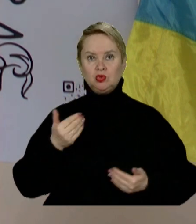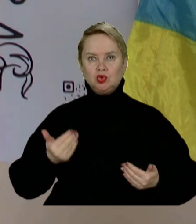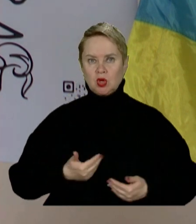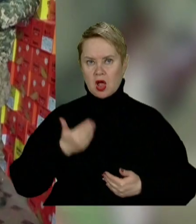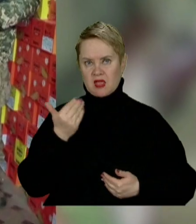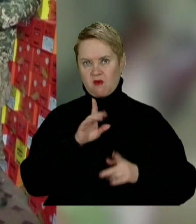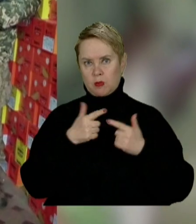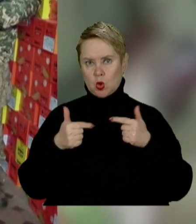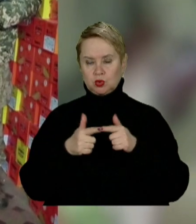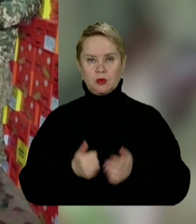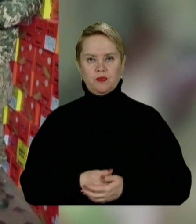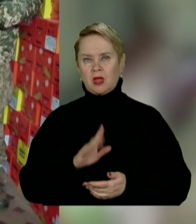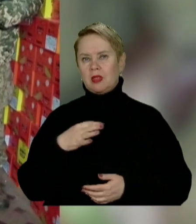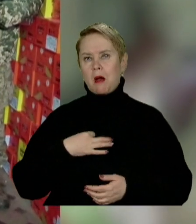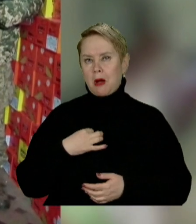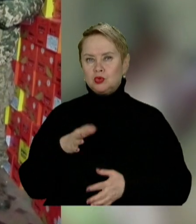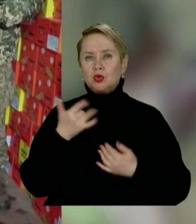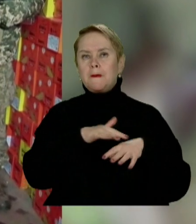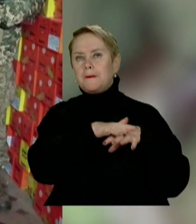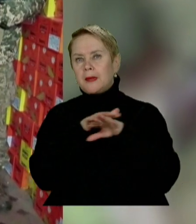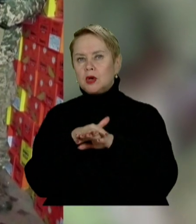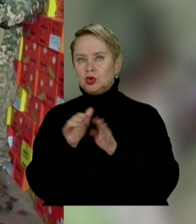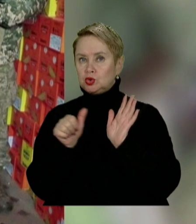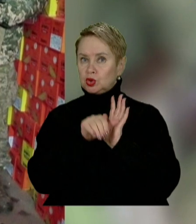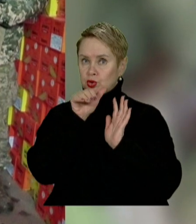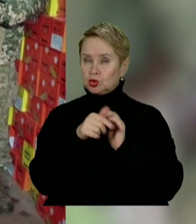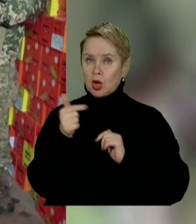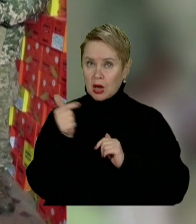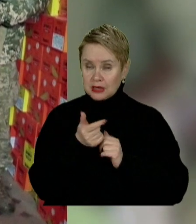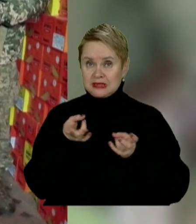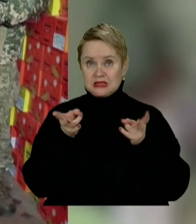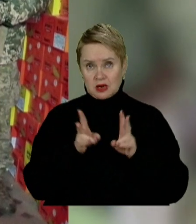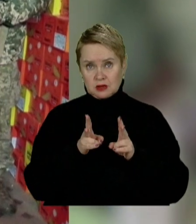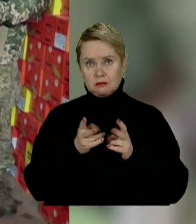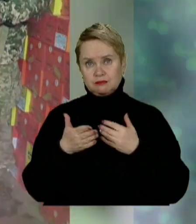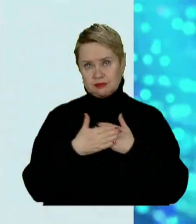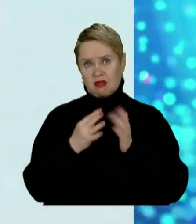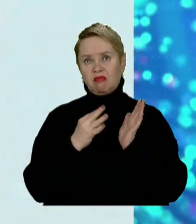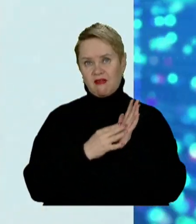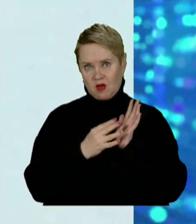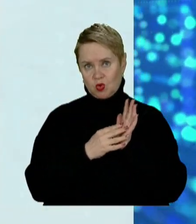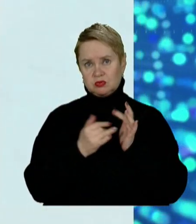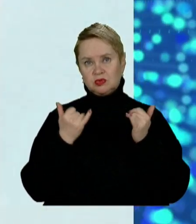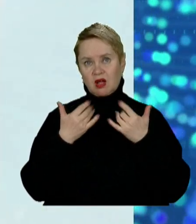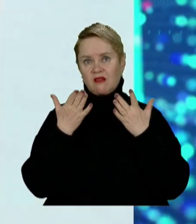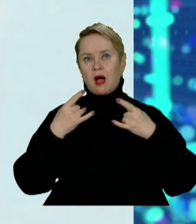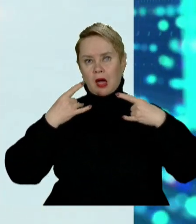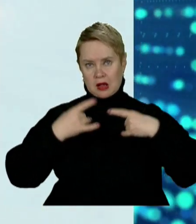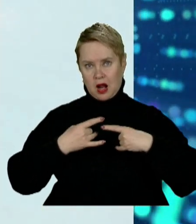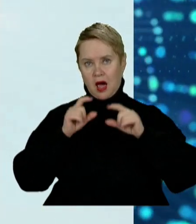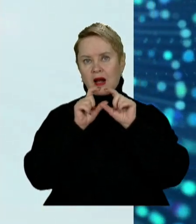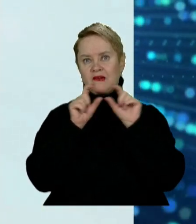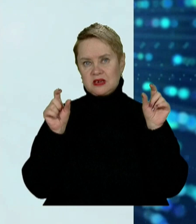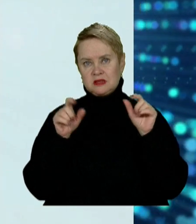життя його підрозділу. Небайдужі вже перерахували понад 6 тисяч гривень. Залишилося приблизно 90. Зараз на ваших екранах